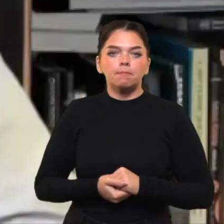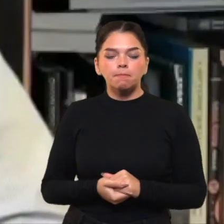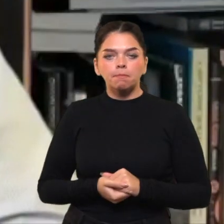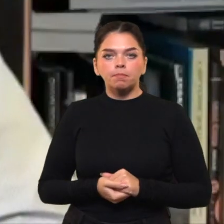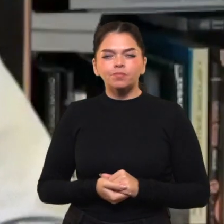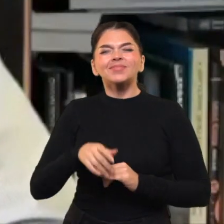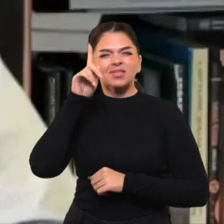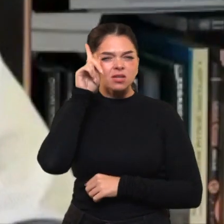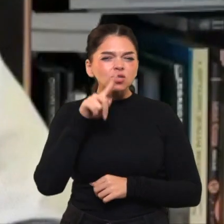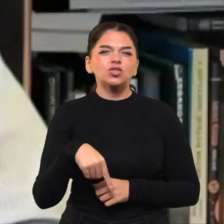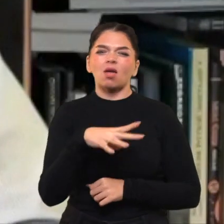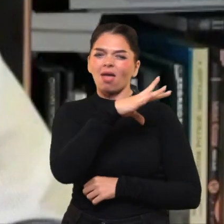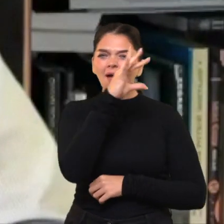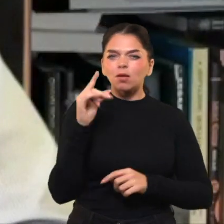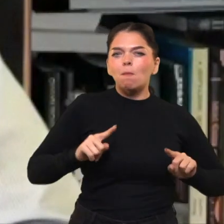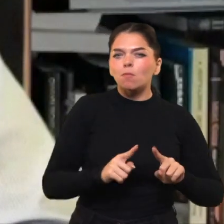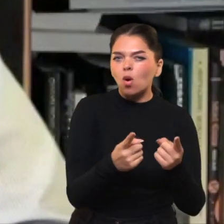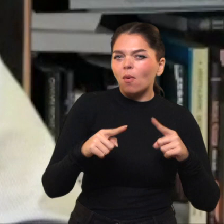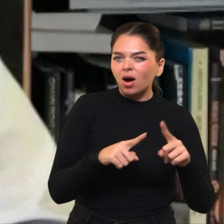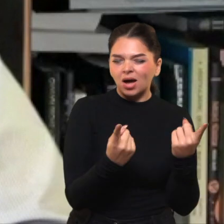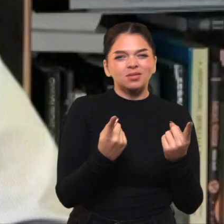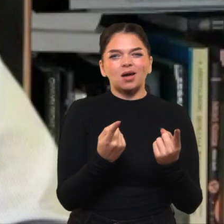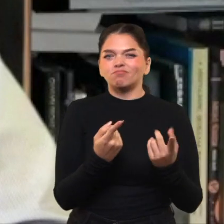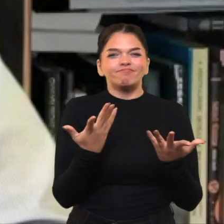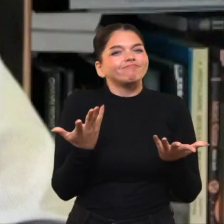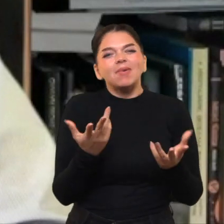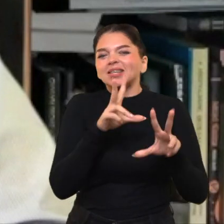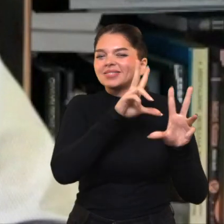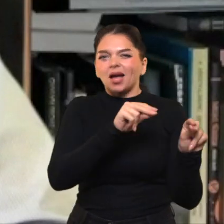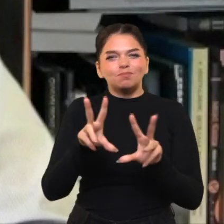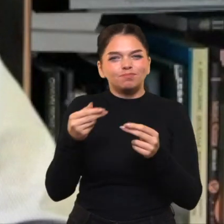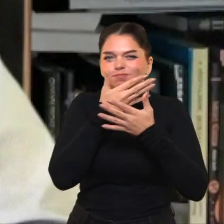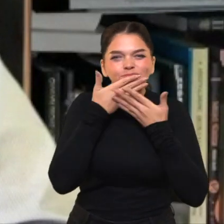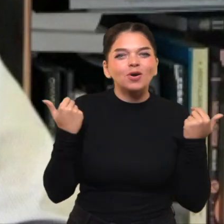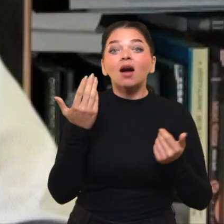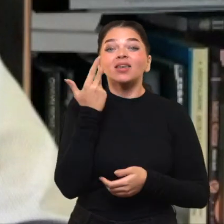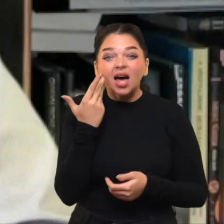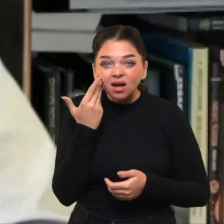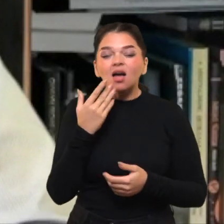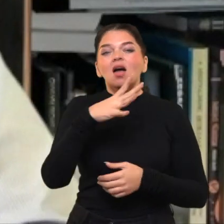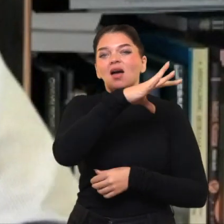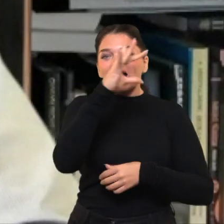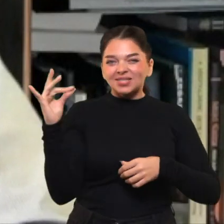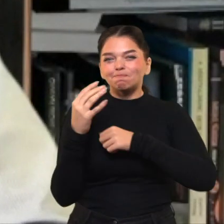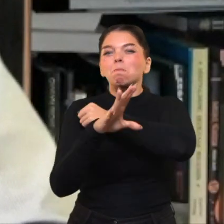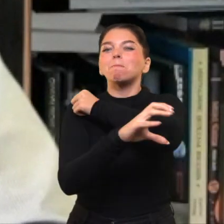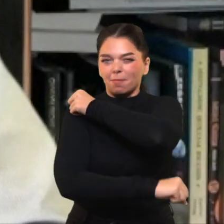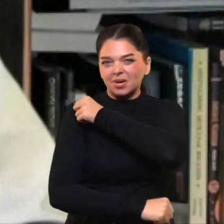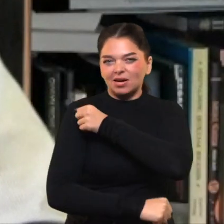Jūs žinote, sovietinė propaganda buvo labai nesėkminga sovietinės sistemos pabaigoje.